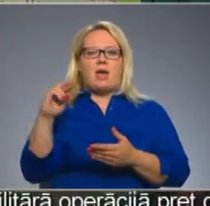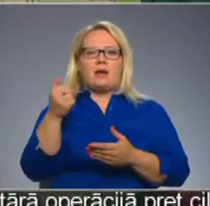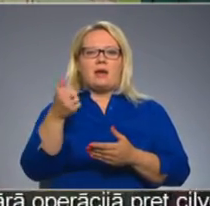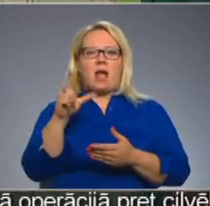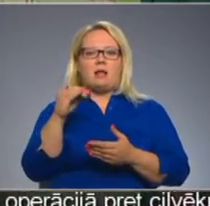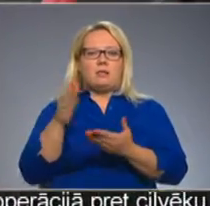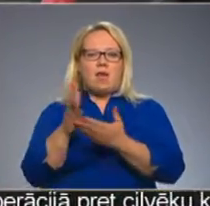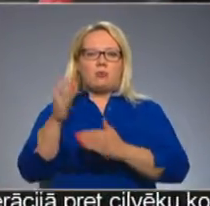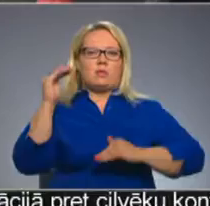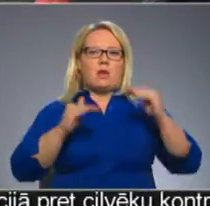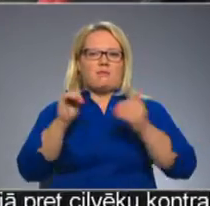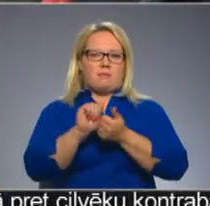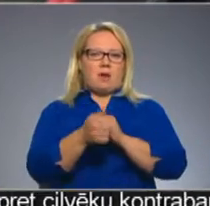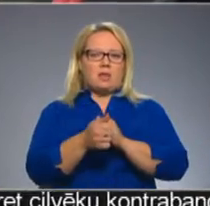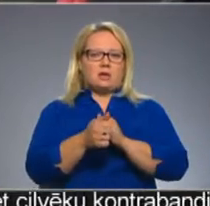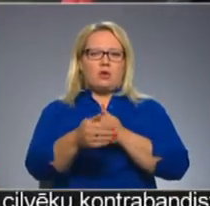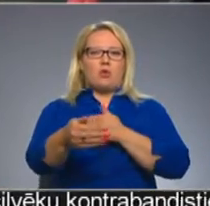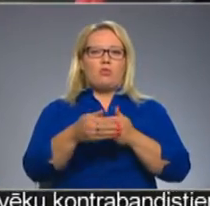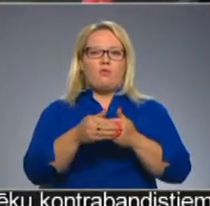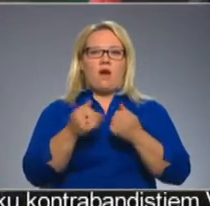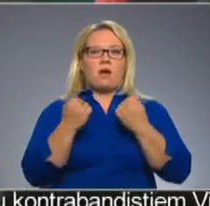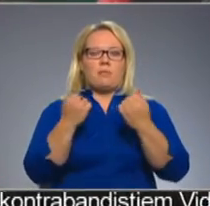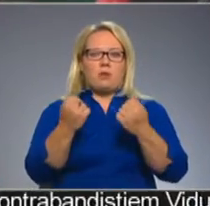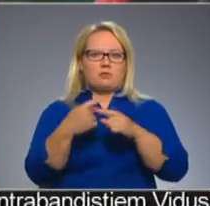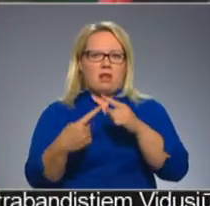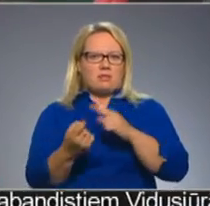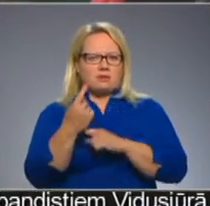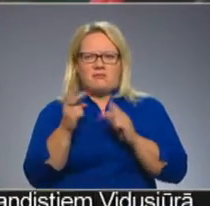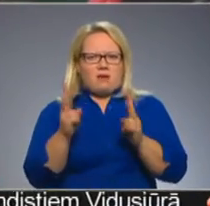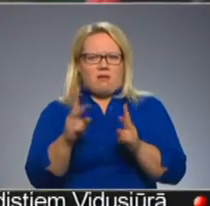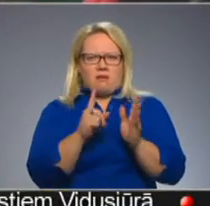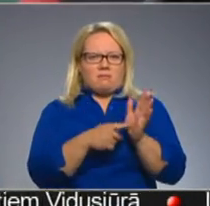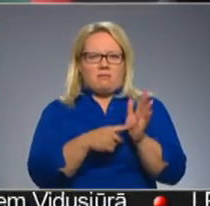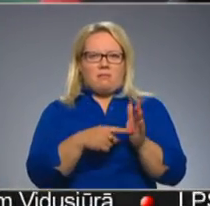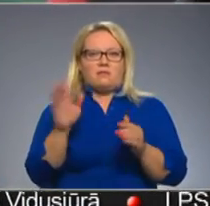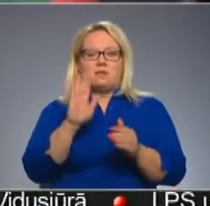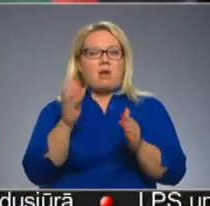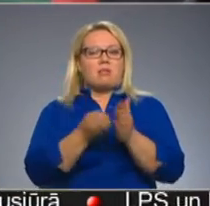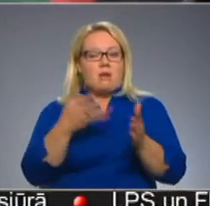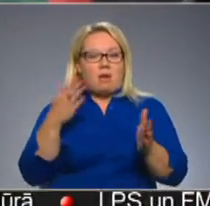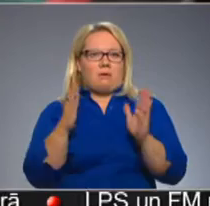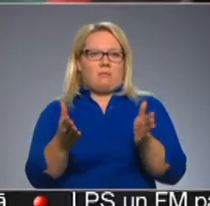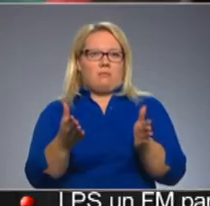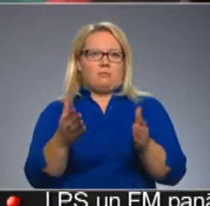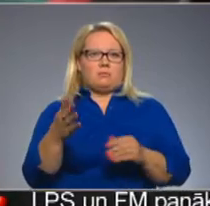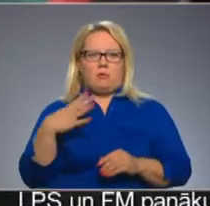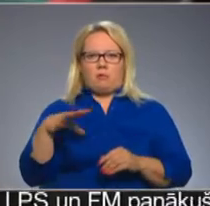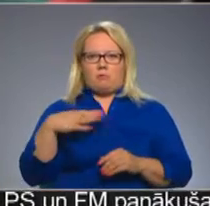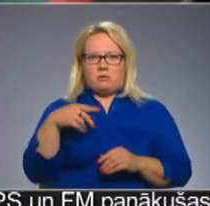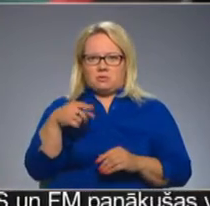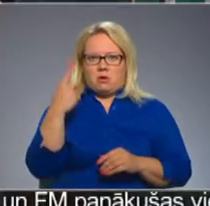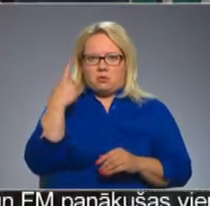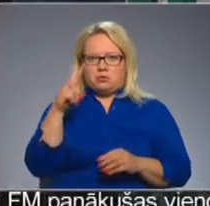otru tie tarifu mainās. Ja tuvāk brauc, tad lēpāks ar mēks vai kā? Dargāk. Dargāk. No, kāpēc viņi tā